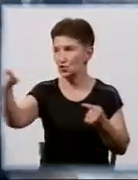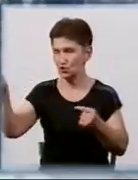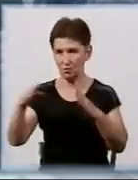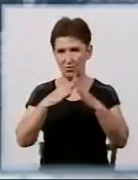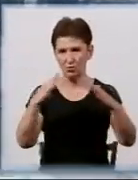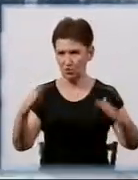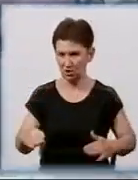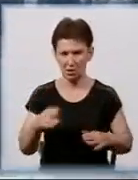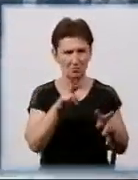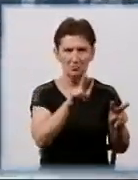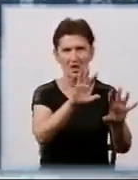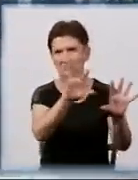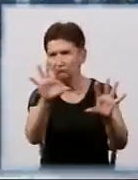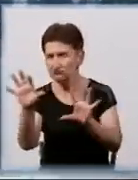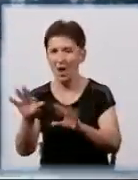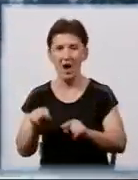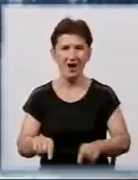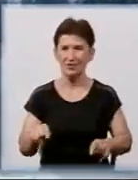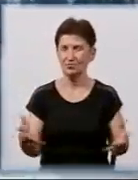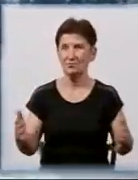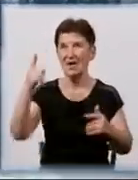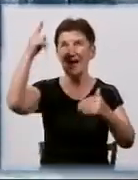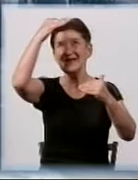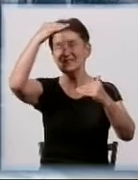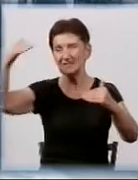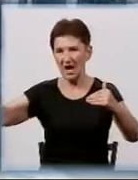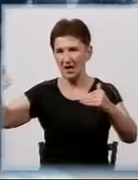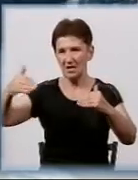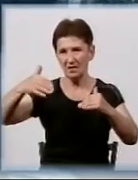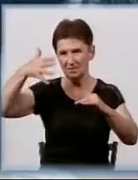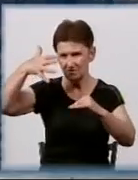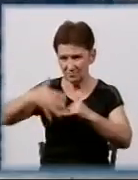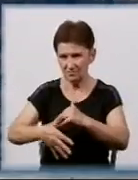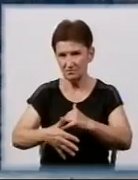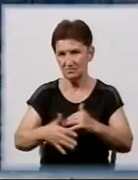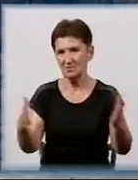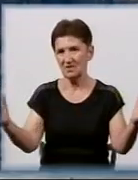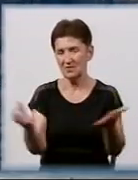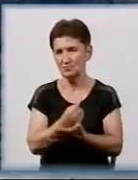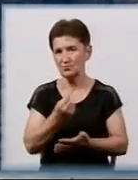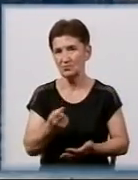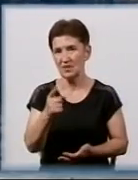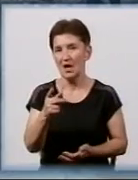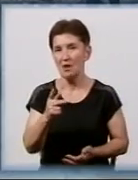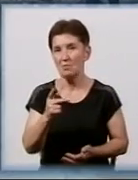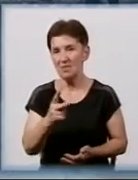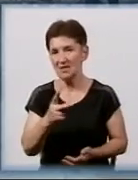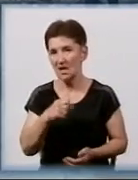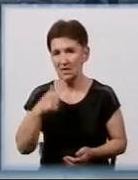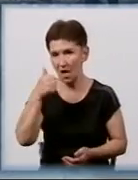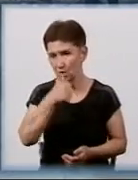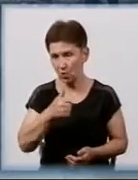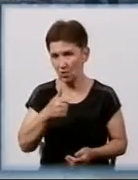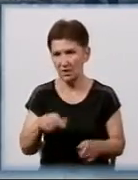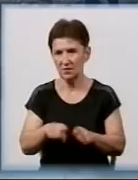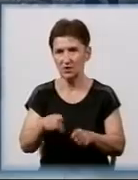доглядали, то на це й забили. З даху текло, стіни руйнувались і прийшло все до цього. Півтора роки тому під час руйнування цього будинку